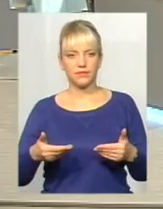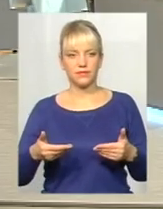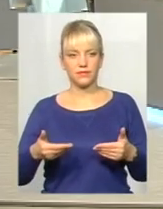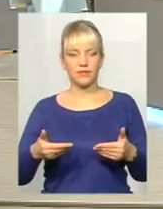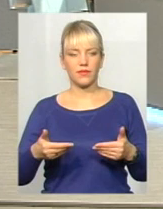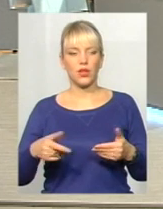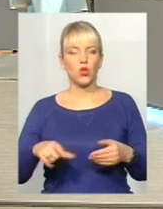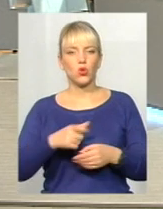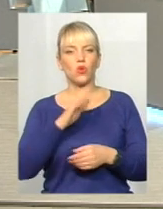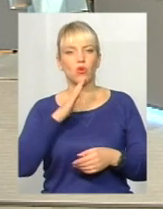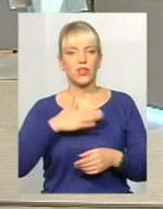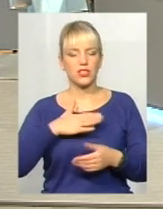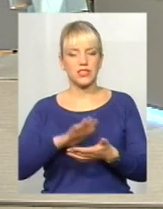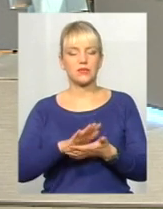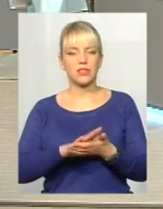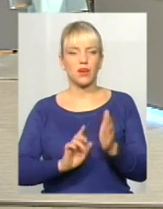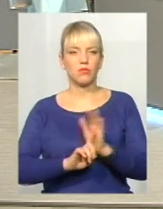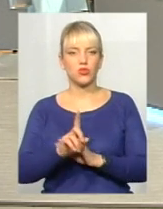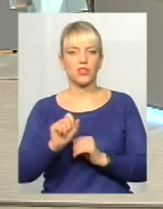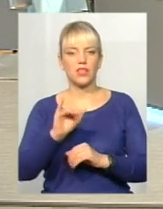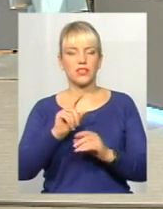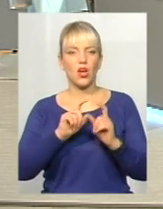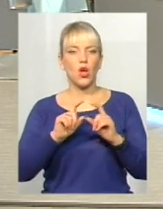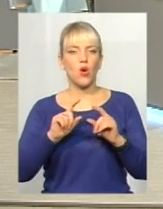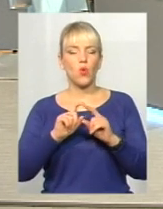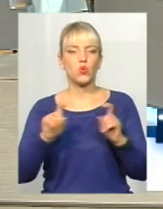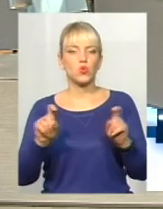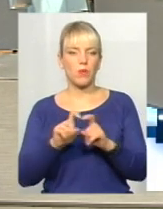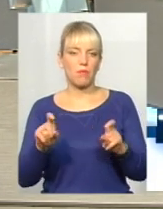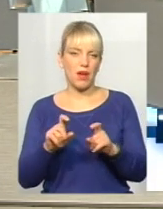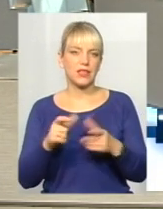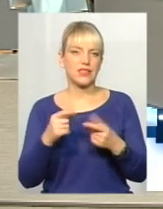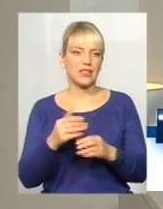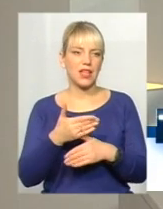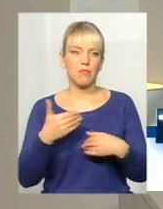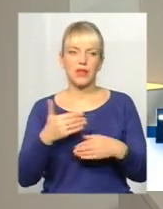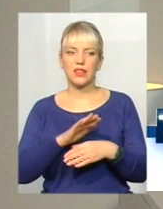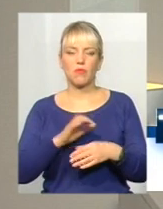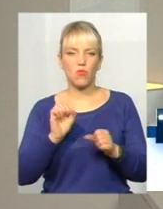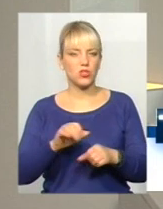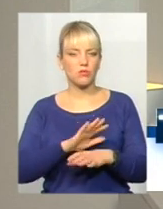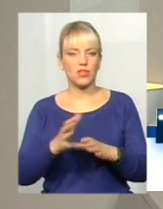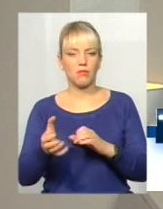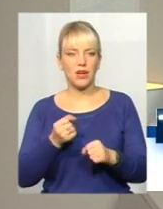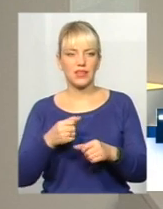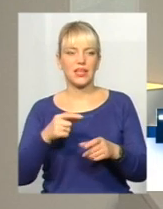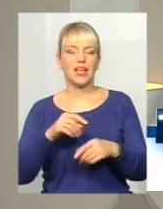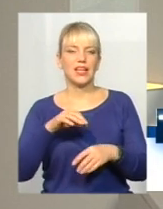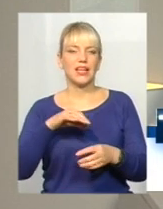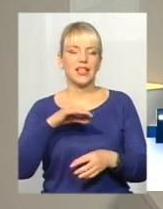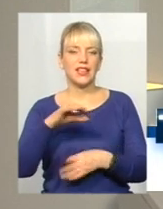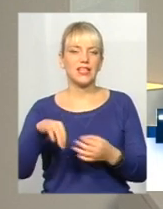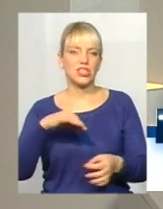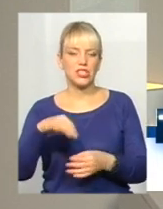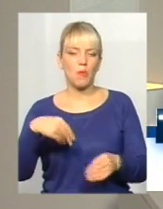дорога нашого сміття починається ще в супермаркеті, де ми можемо, в принципі, не брати лишній поліетиленовий пакет.